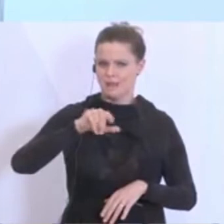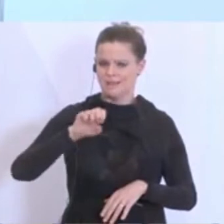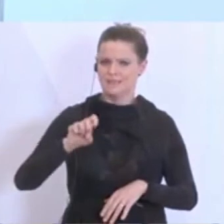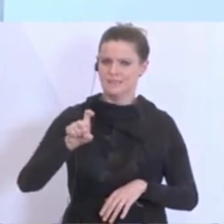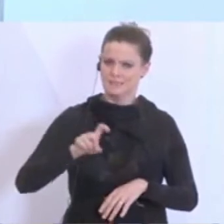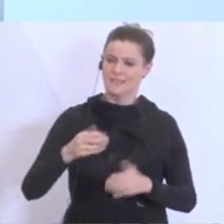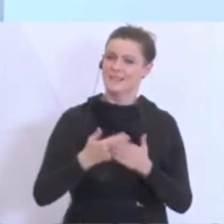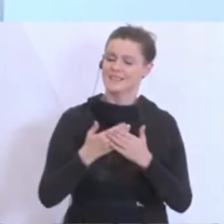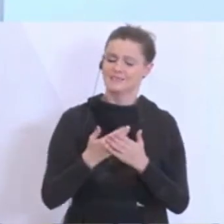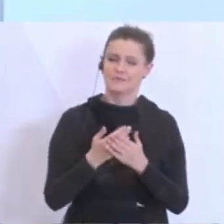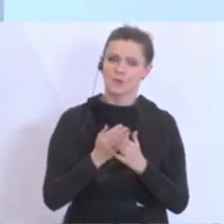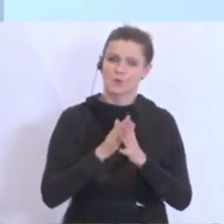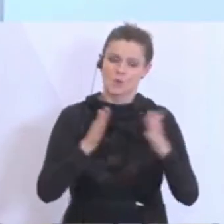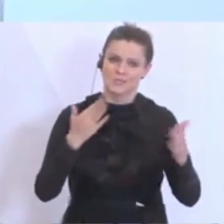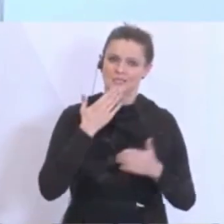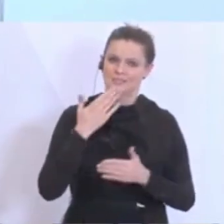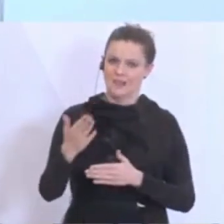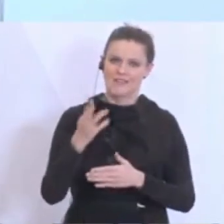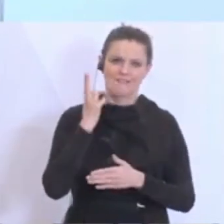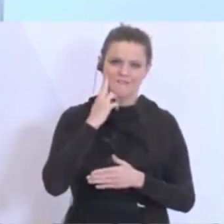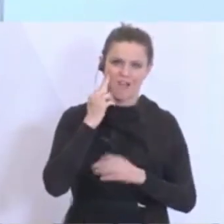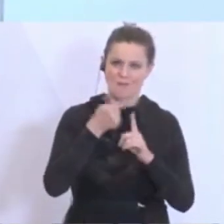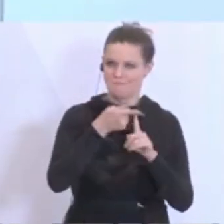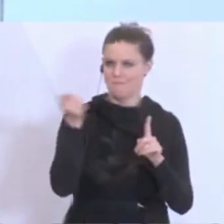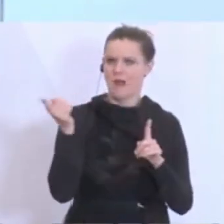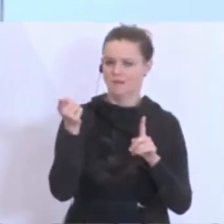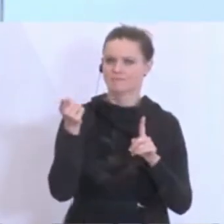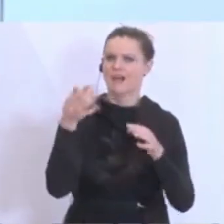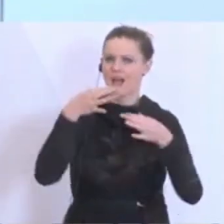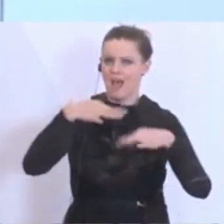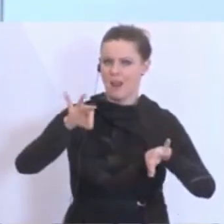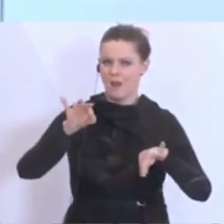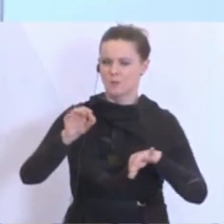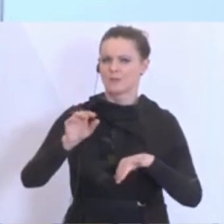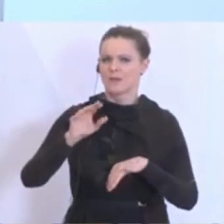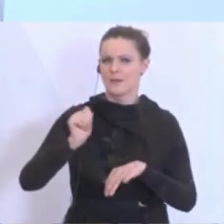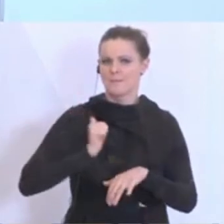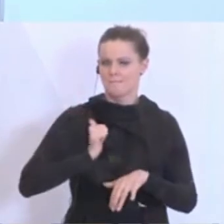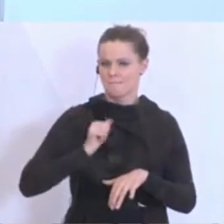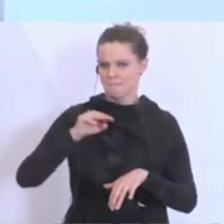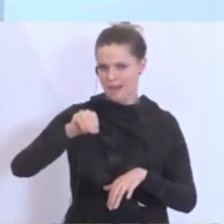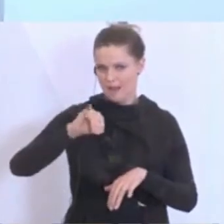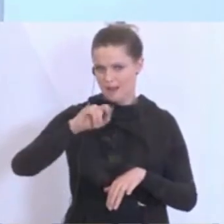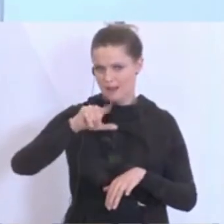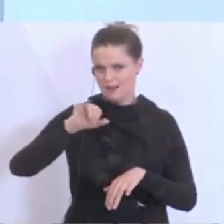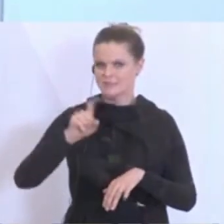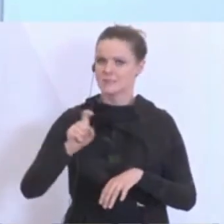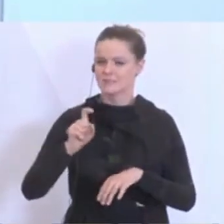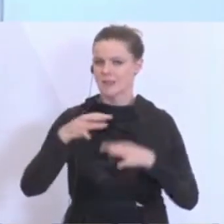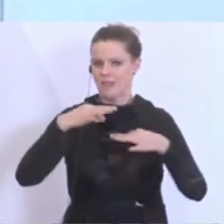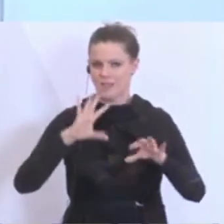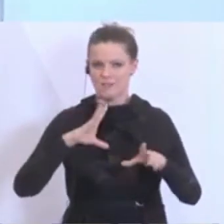herzlich bedanken. Gerade in einer Krise geht es darum, dass den Menschen